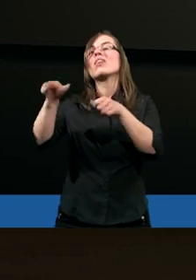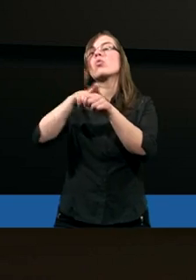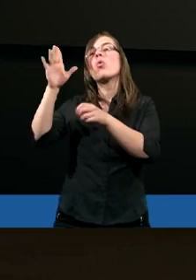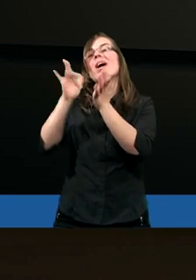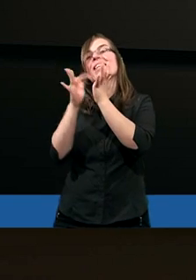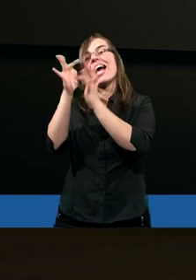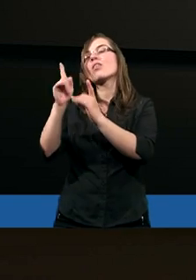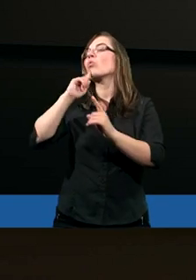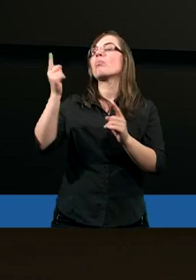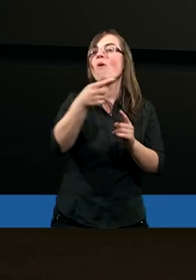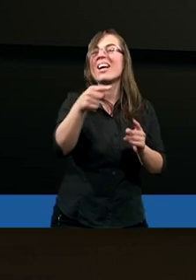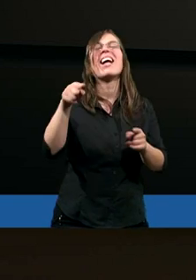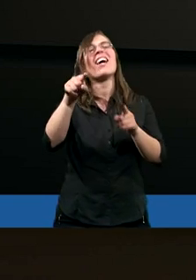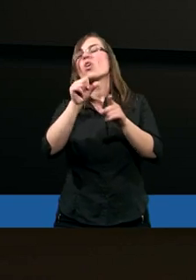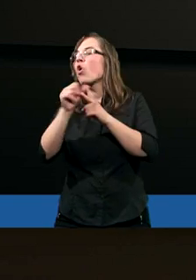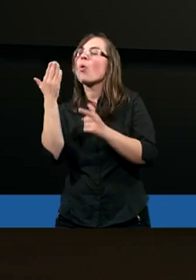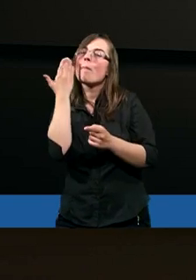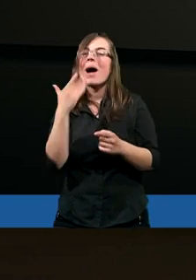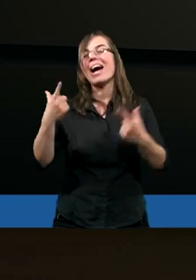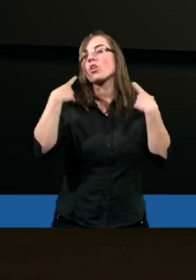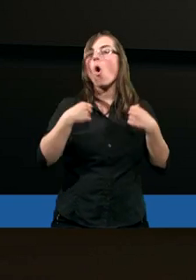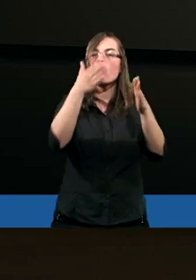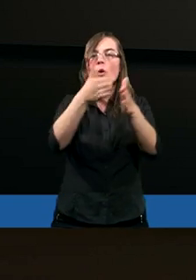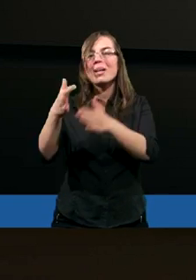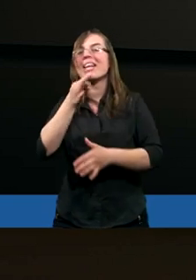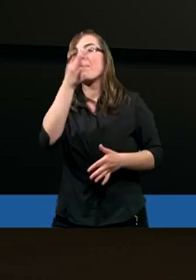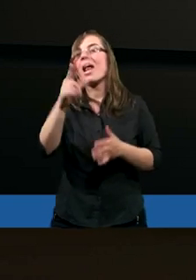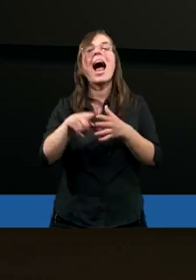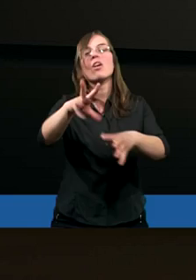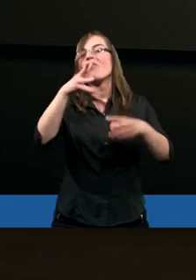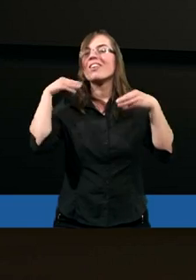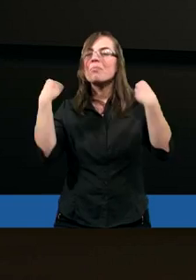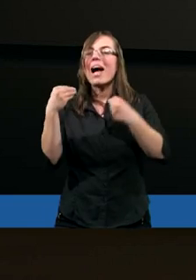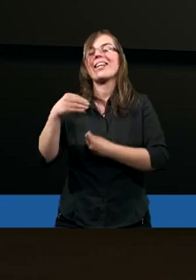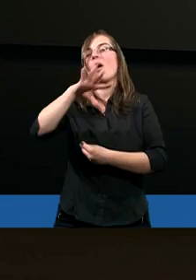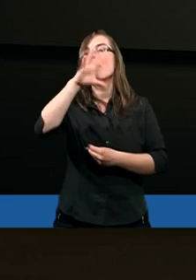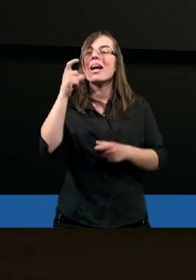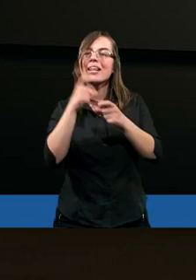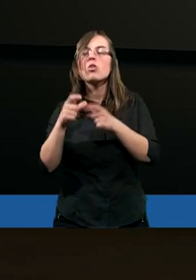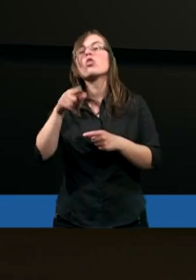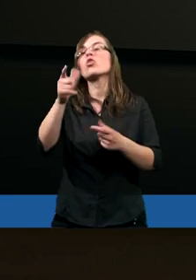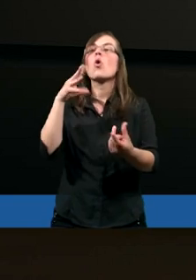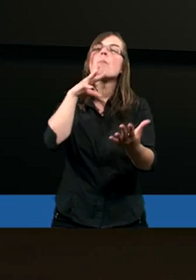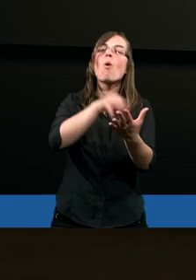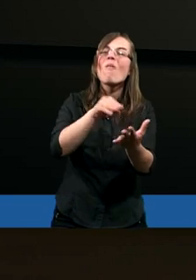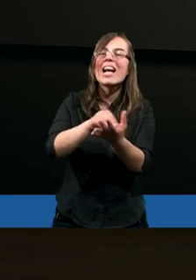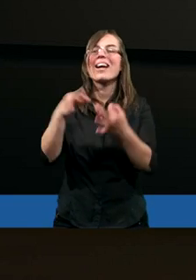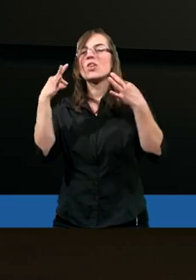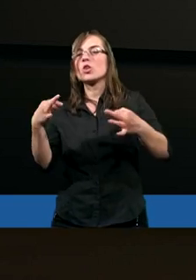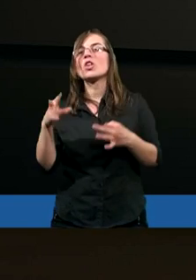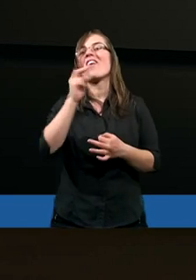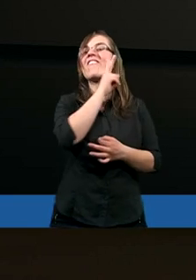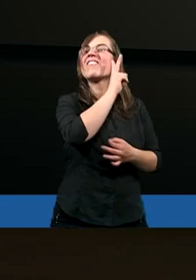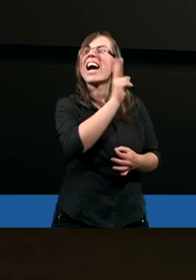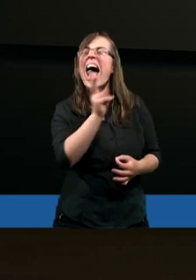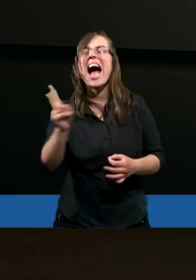To są bardzo osobiste pytania, ale piękne jest to, co tutaj często było powtarzane dzisiaj, że w